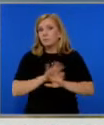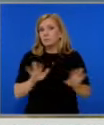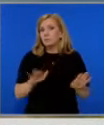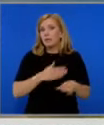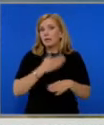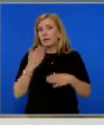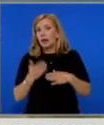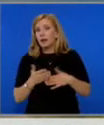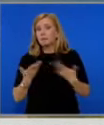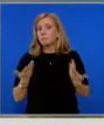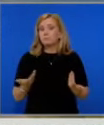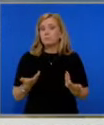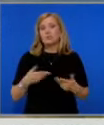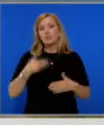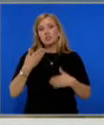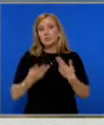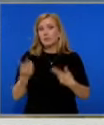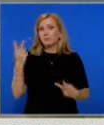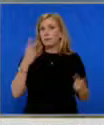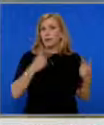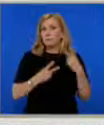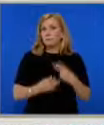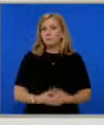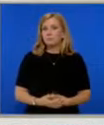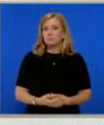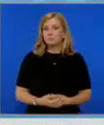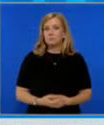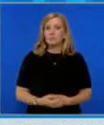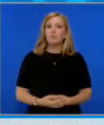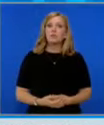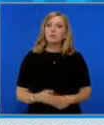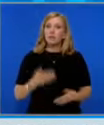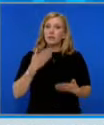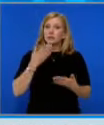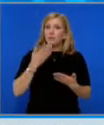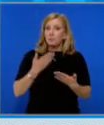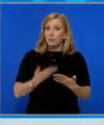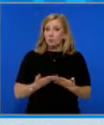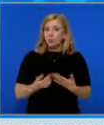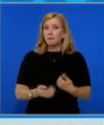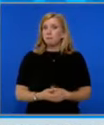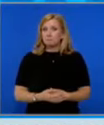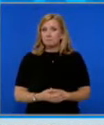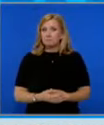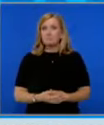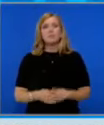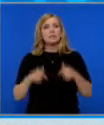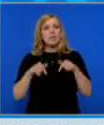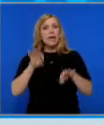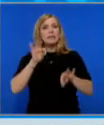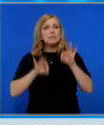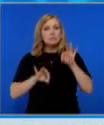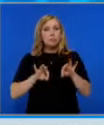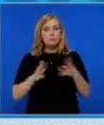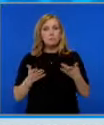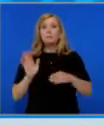повигнати обвинения и на кога предстои да видим? Иво, благодаря ти и пак с поглед към изборите. Депутатите